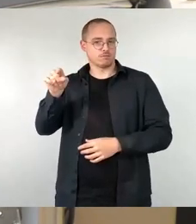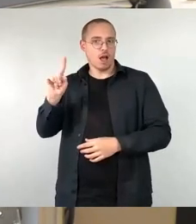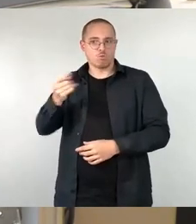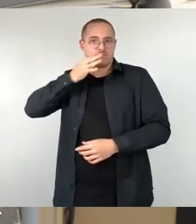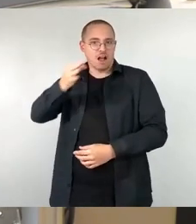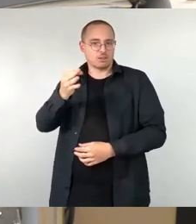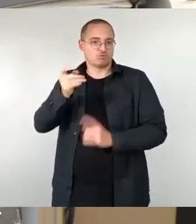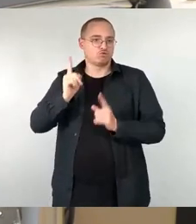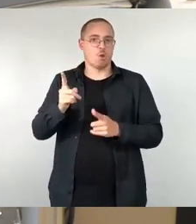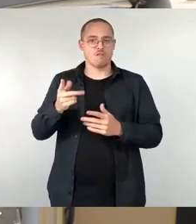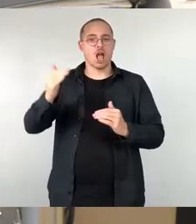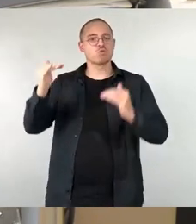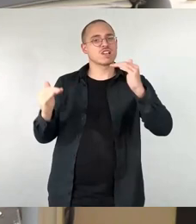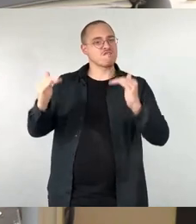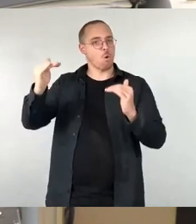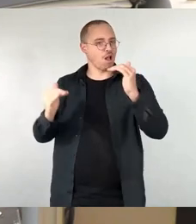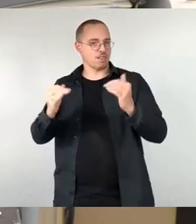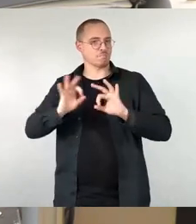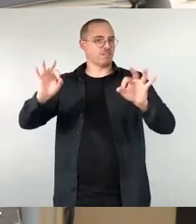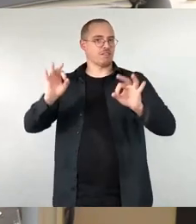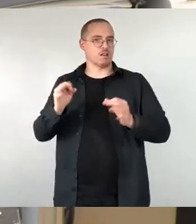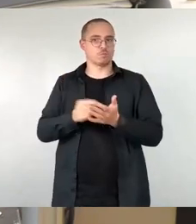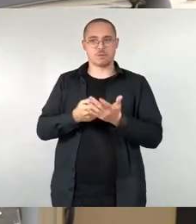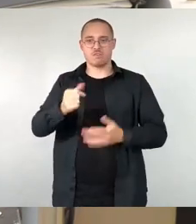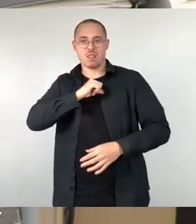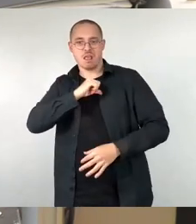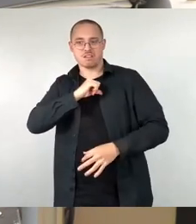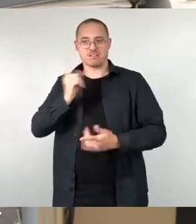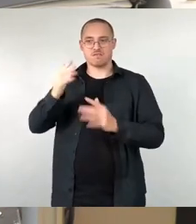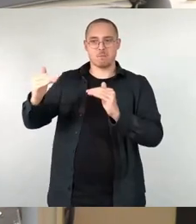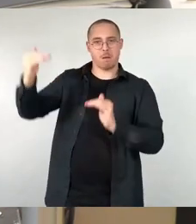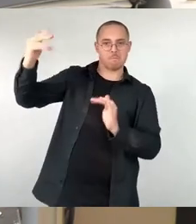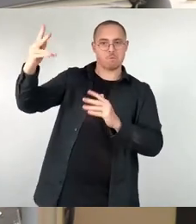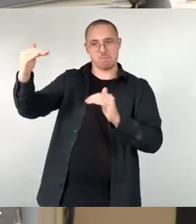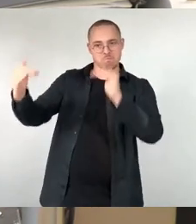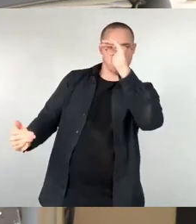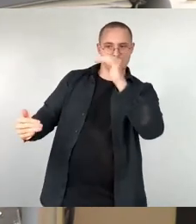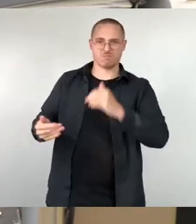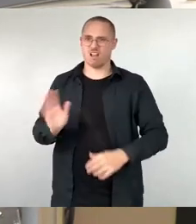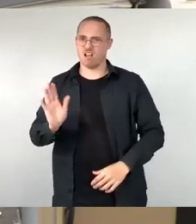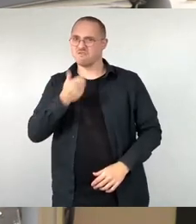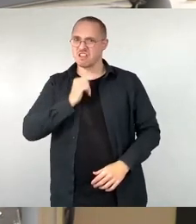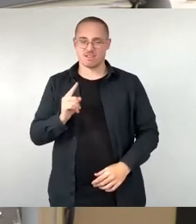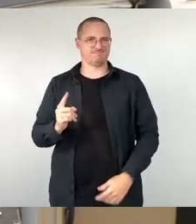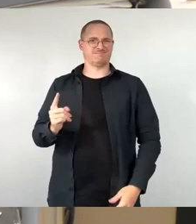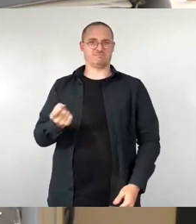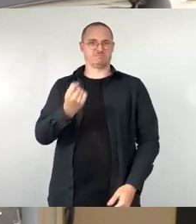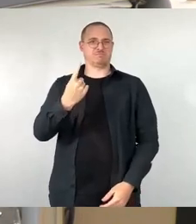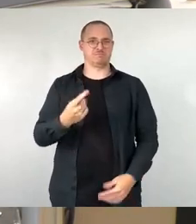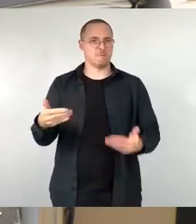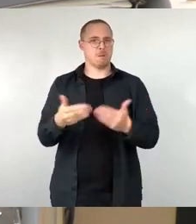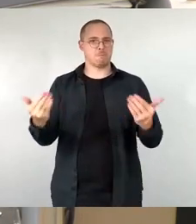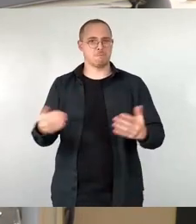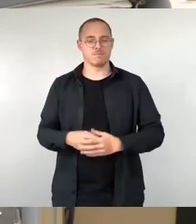Interessen der Seniorinnen und Senioren in dem Seniorenbeirat überwiegen. Natürlich sehen wir auch in dem Klimabeirat eine große